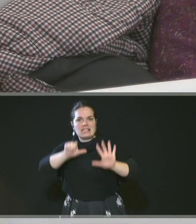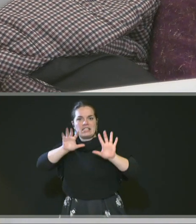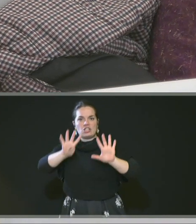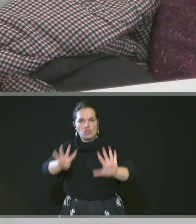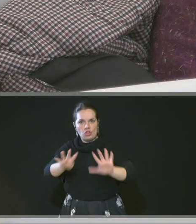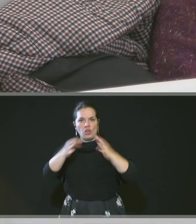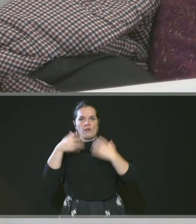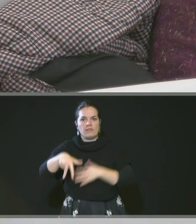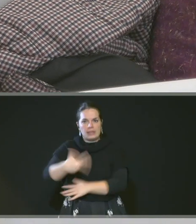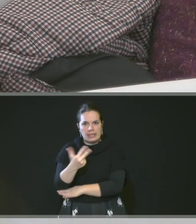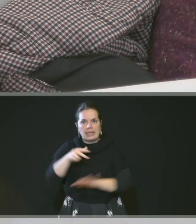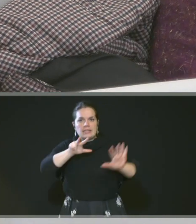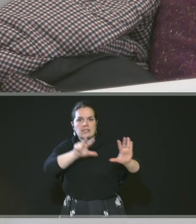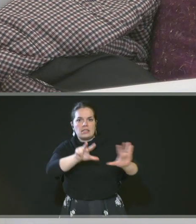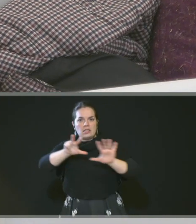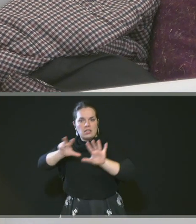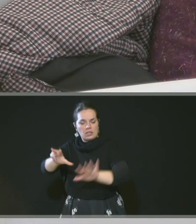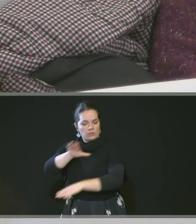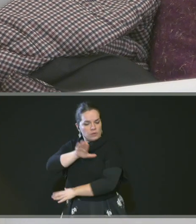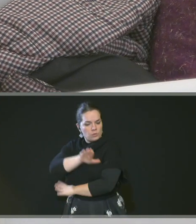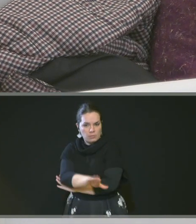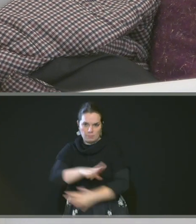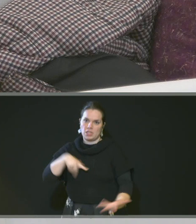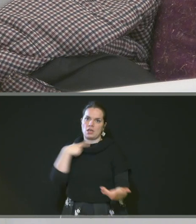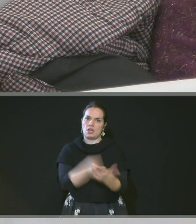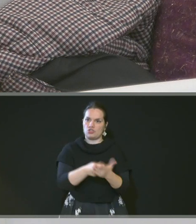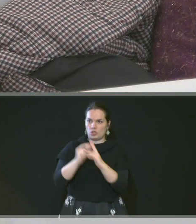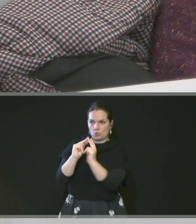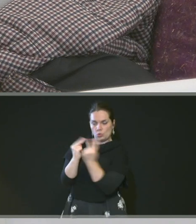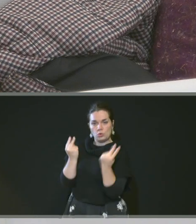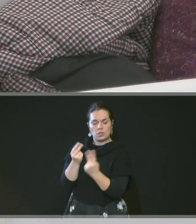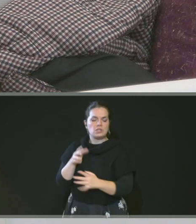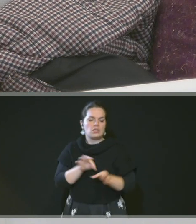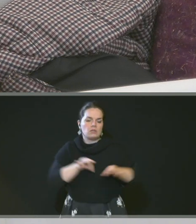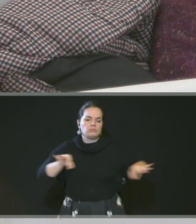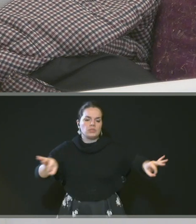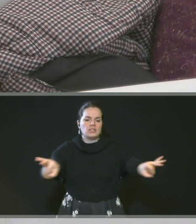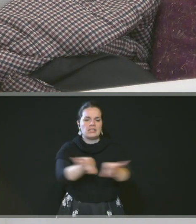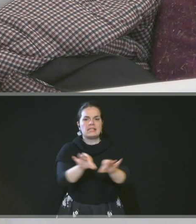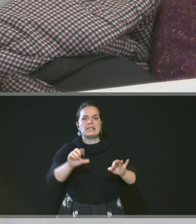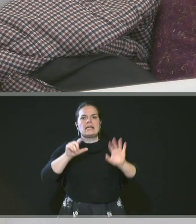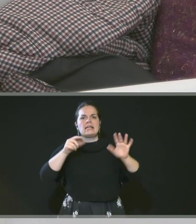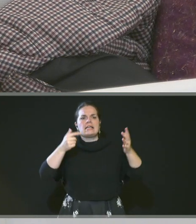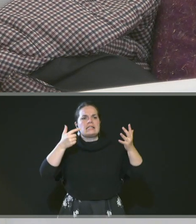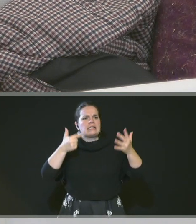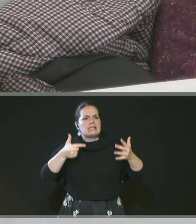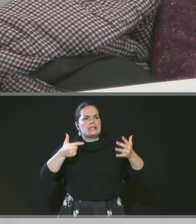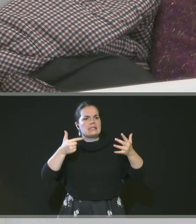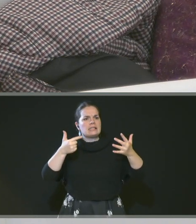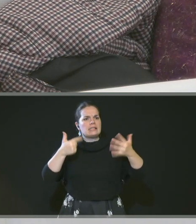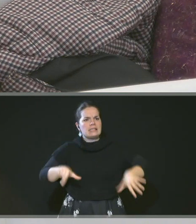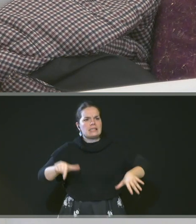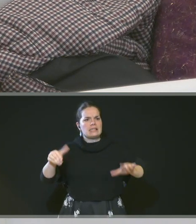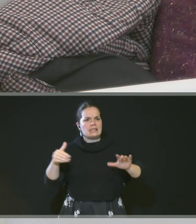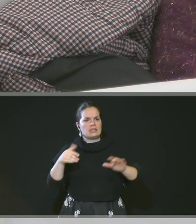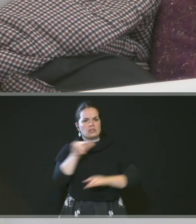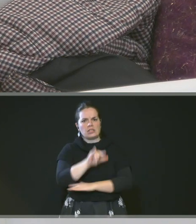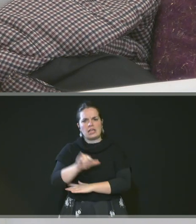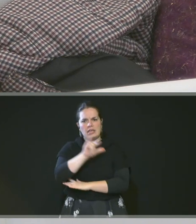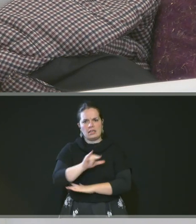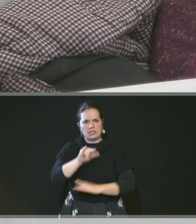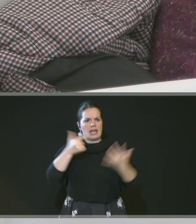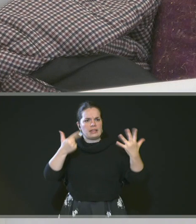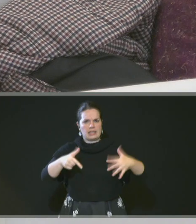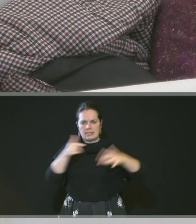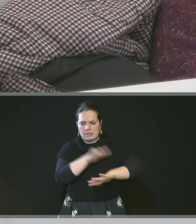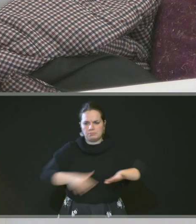13, 88 d'une contenance de 17 hectares 82 et au cadastre de la ville de Rouen section MA